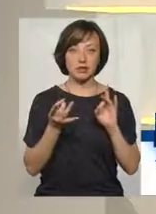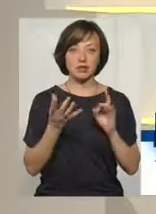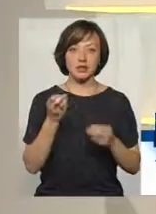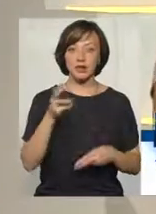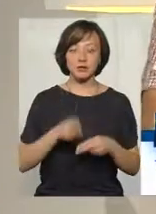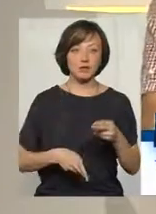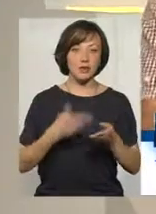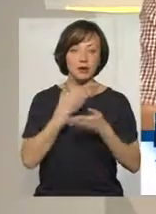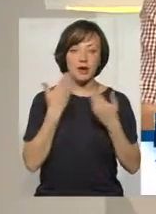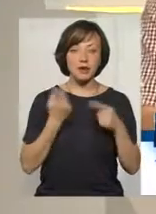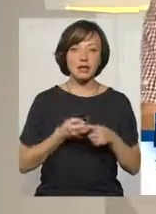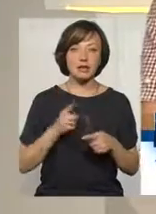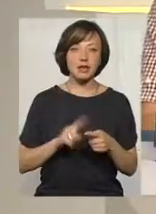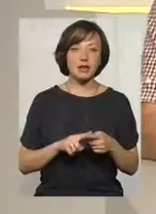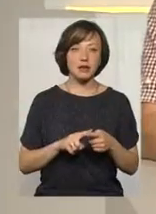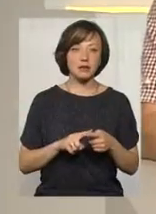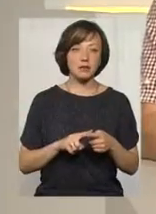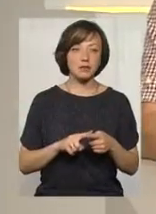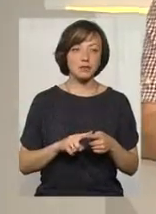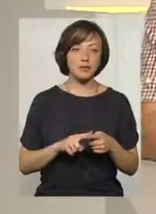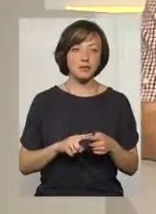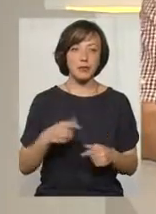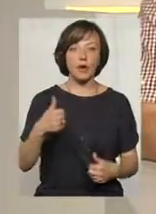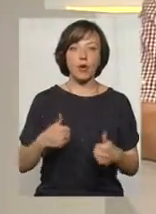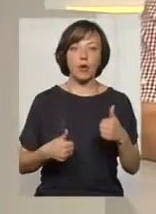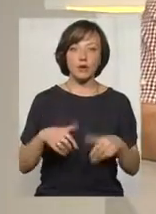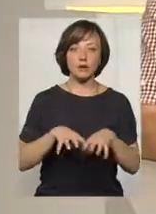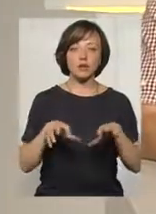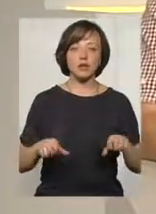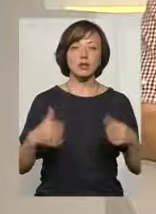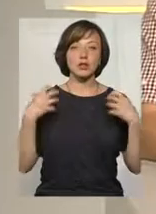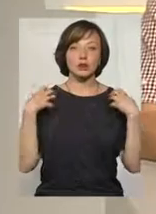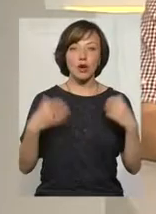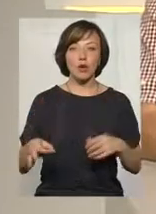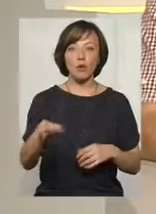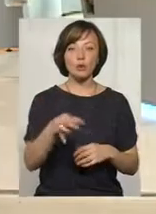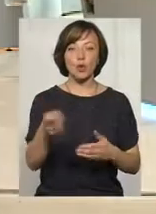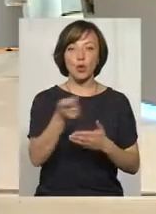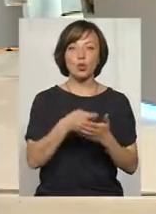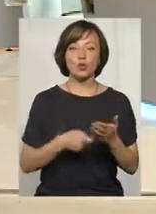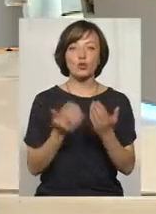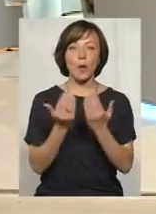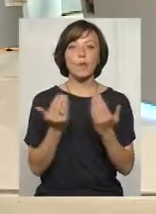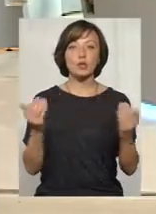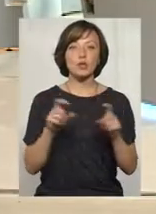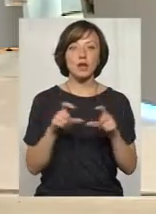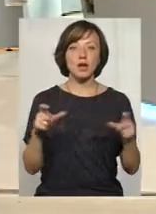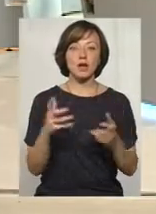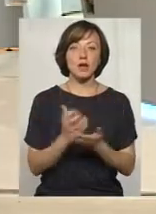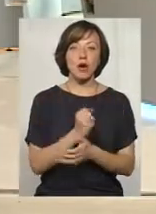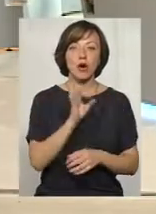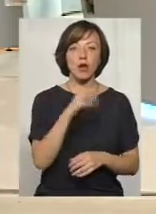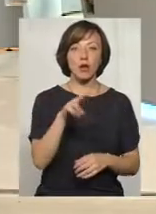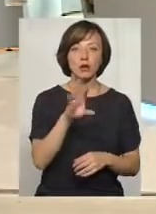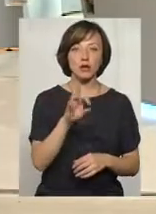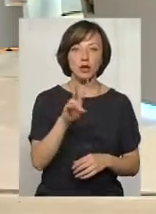остаточного завершення, так, це конкурс на посаду начальника обласного художнього музею, який виграла Ольга